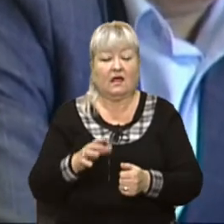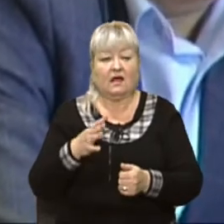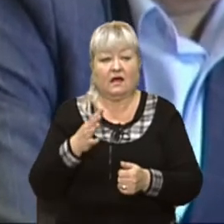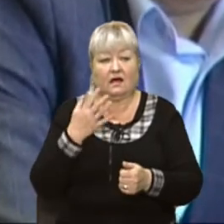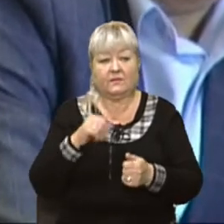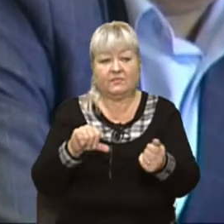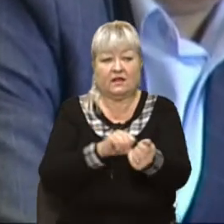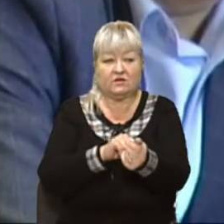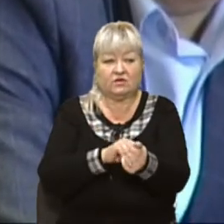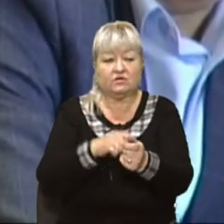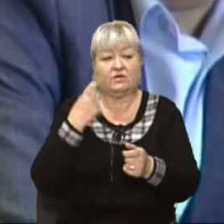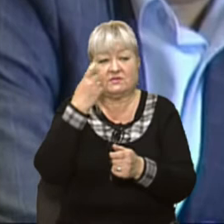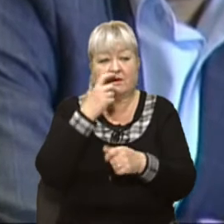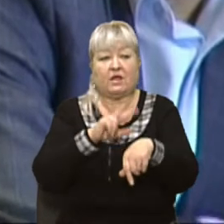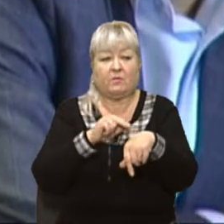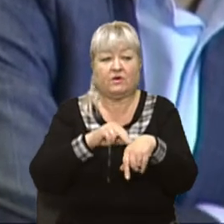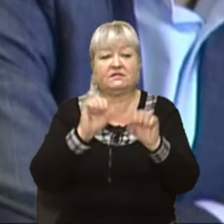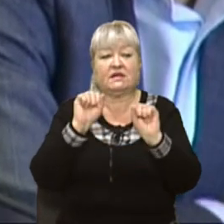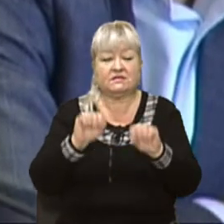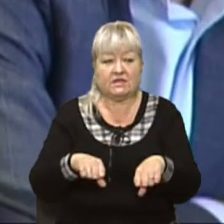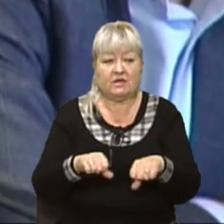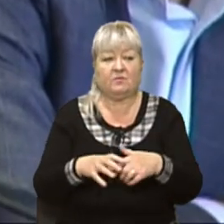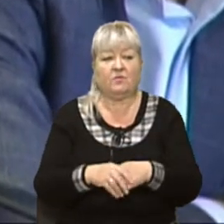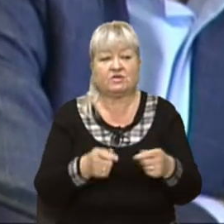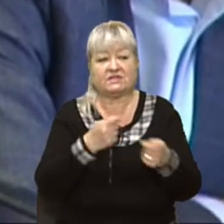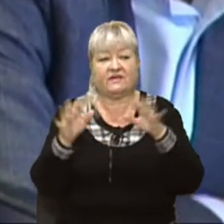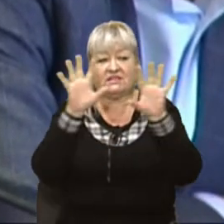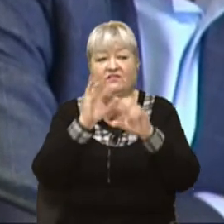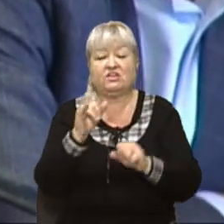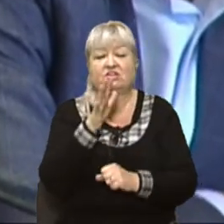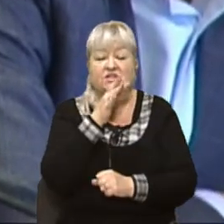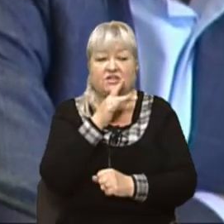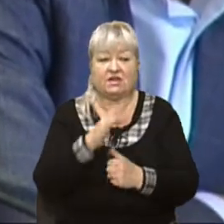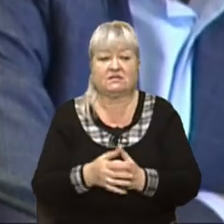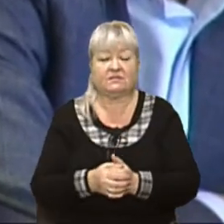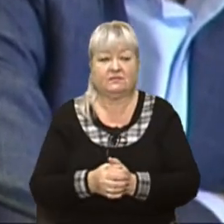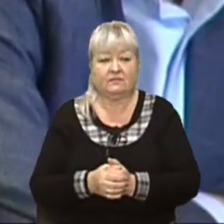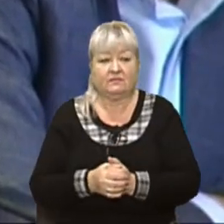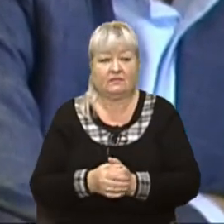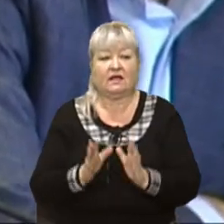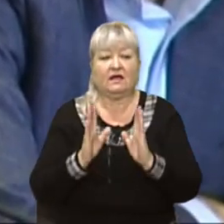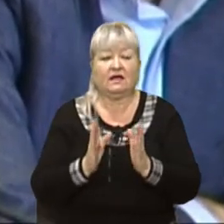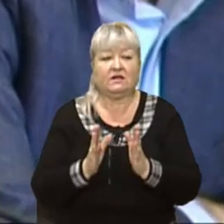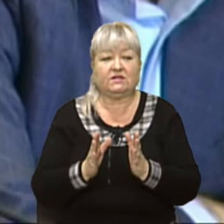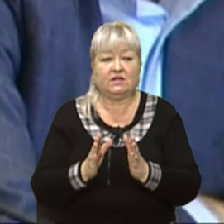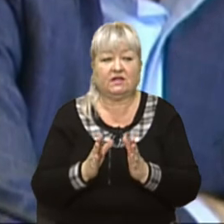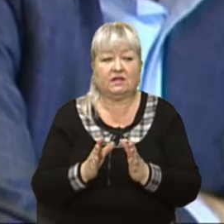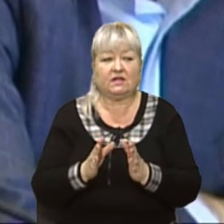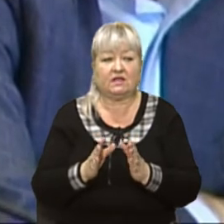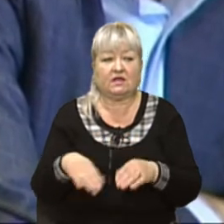поліцейський може завести, особливо в нічний час, може завести тільки в Кустомиківську